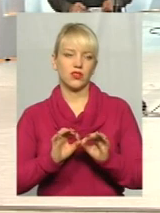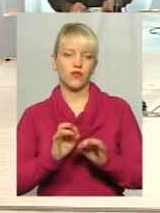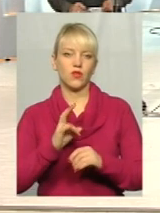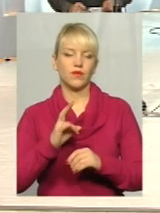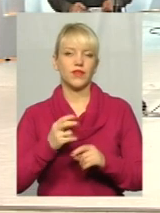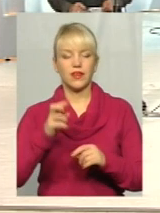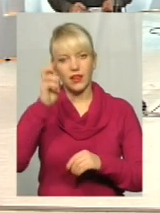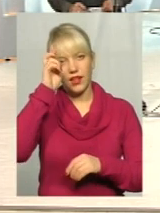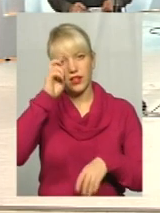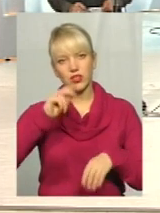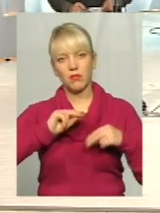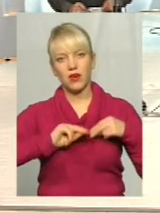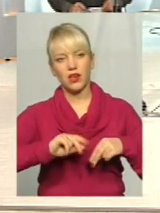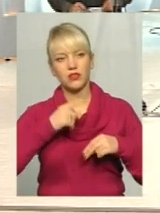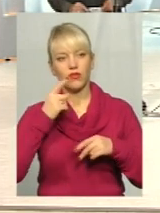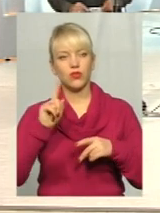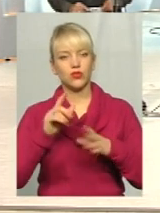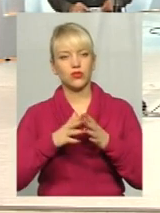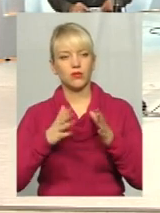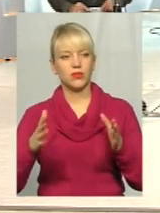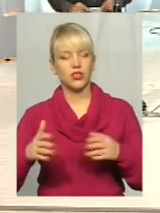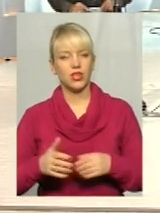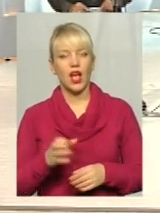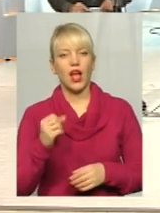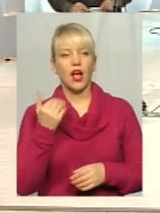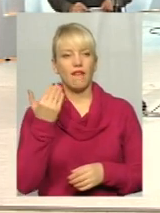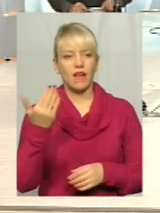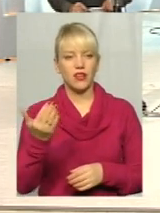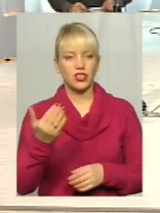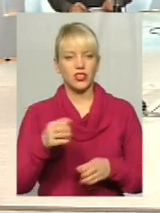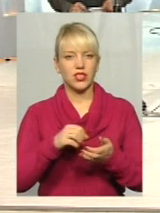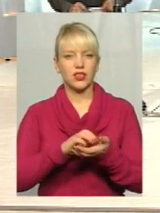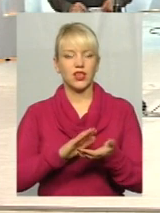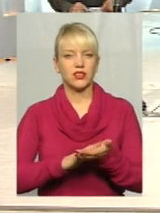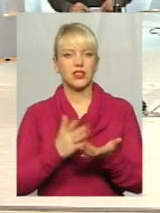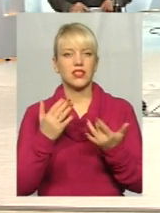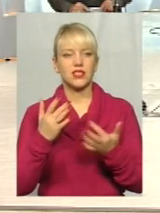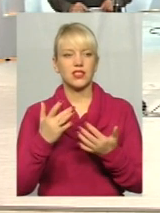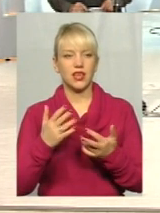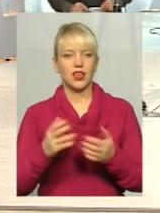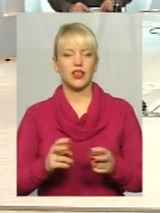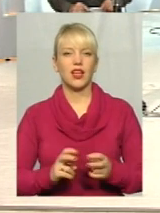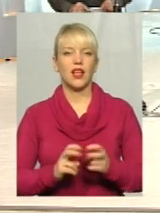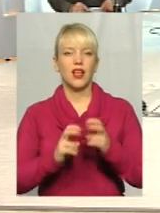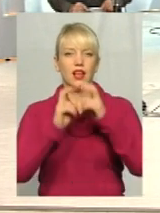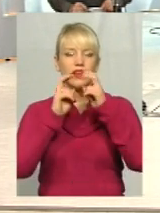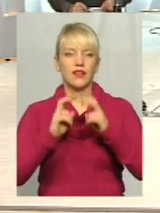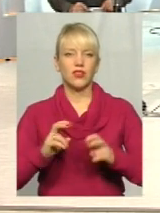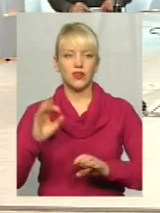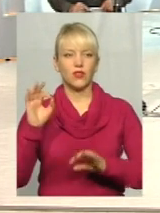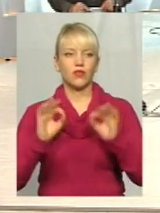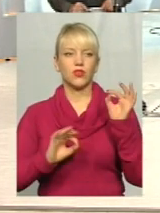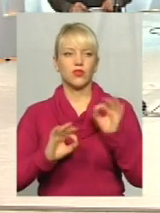Держпраці, говорить, трошки більше, називає. А ваші дані, скільки ліфтів в відсотковому, можливо,